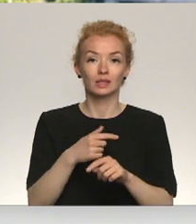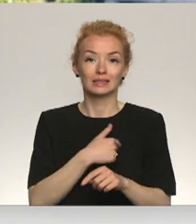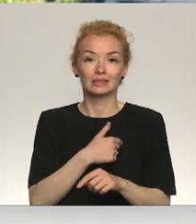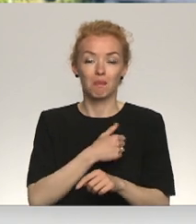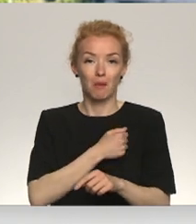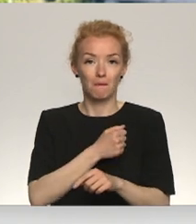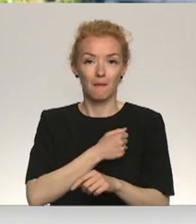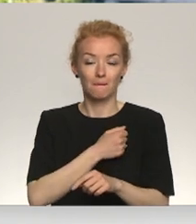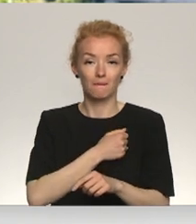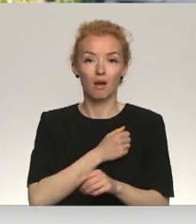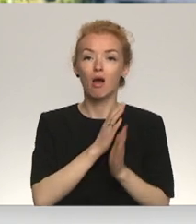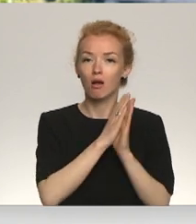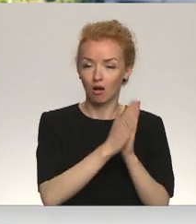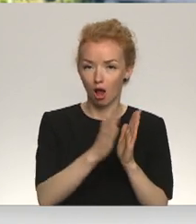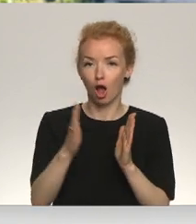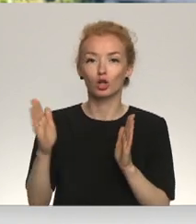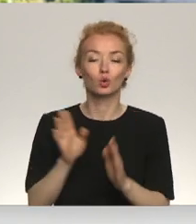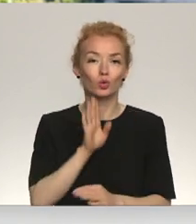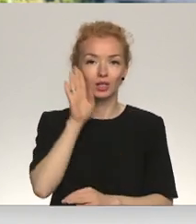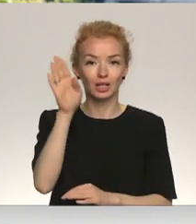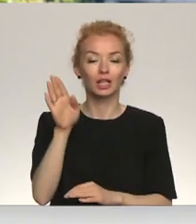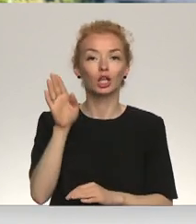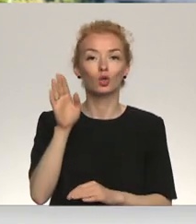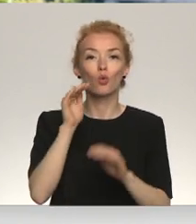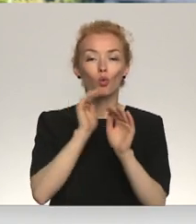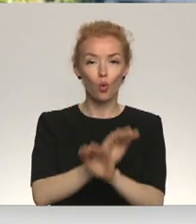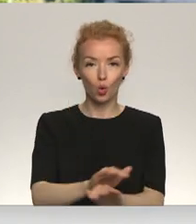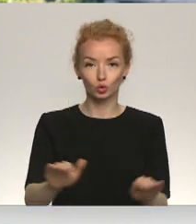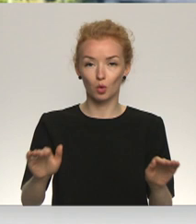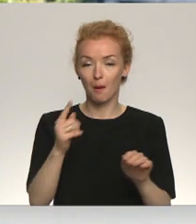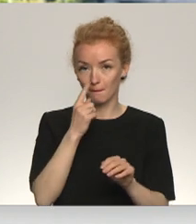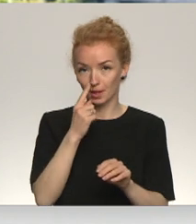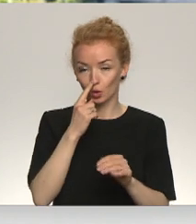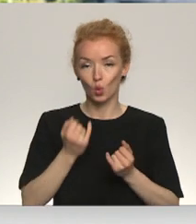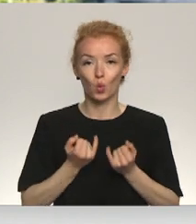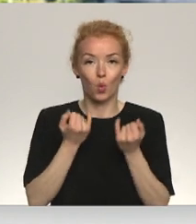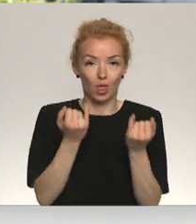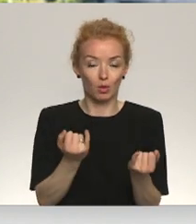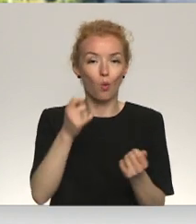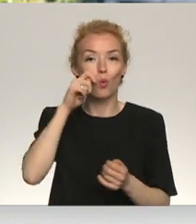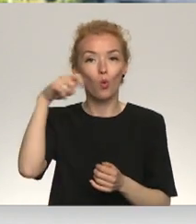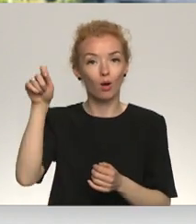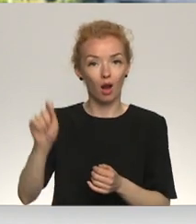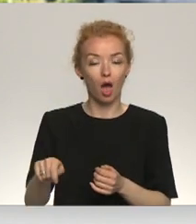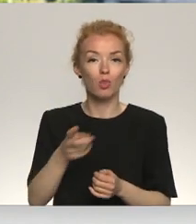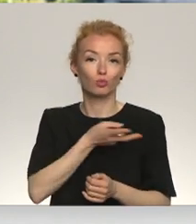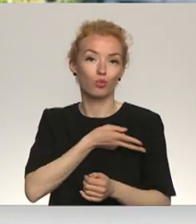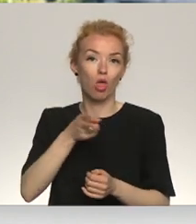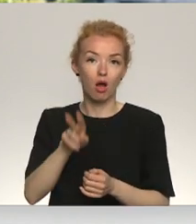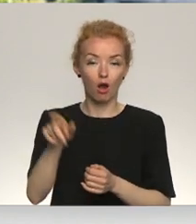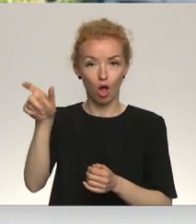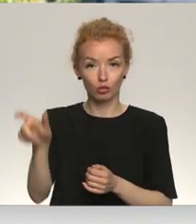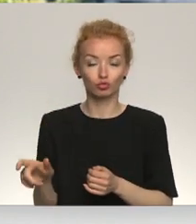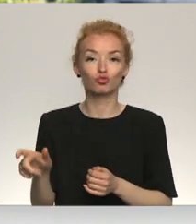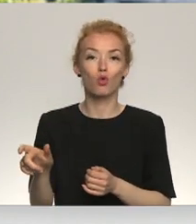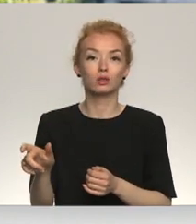līdzīgām skaņām, kā ik katru rītu iestājās klusuma minūt, godinot Ukrainas bojā gājušos Krievijas